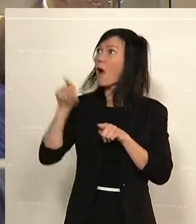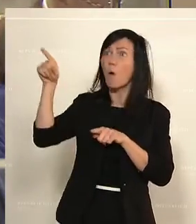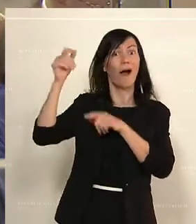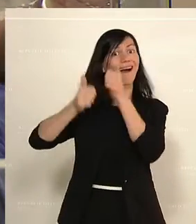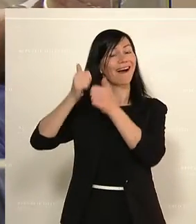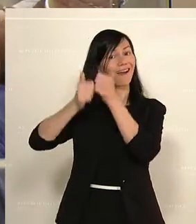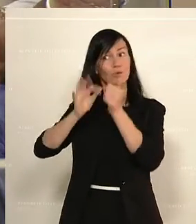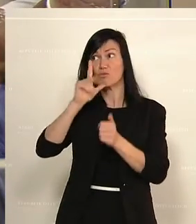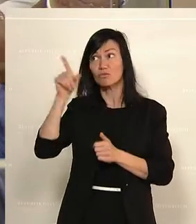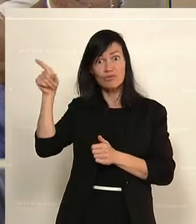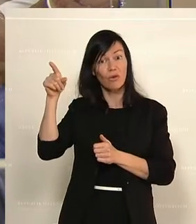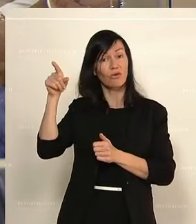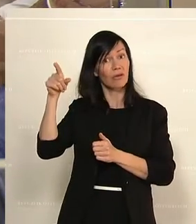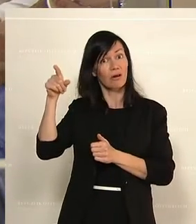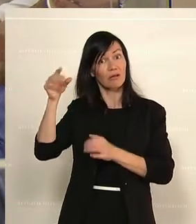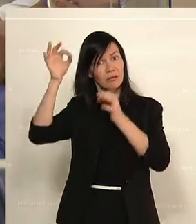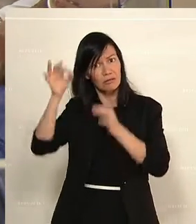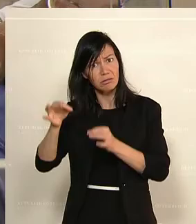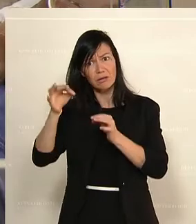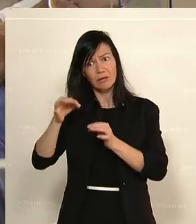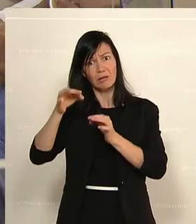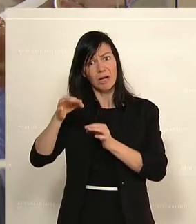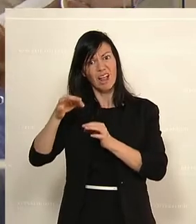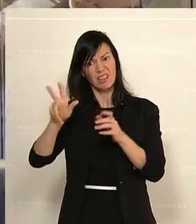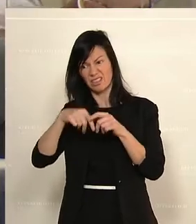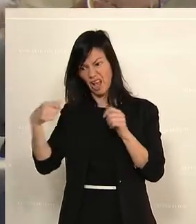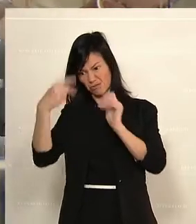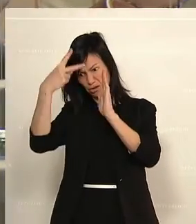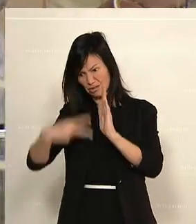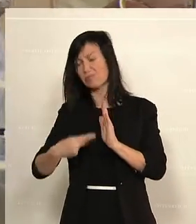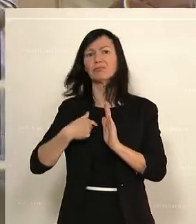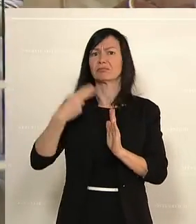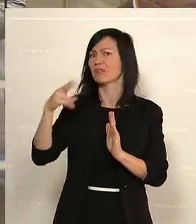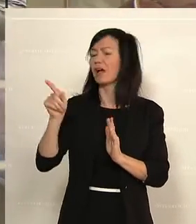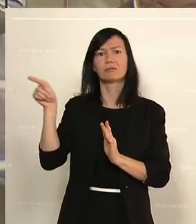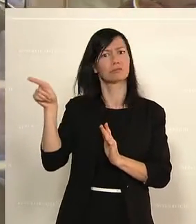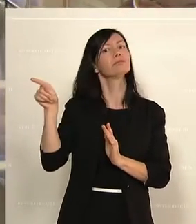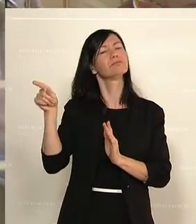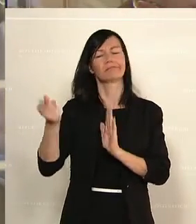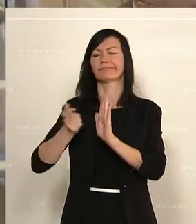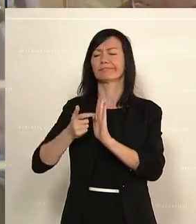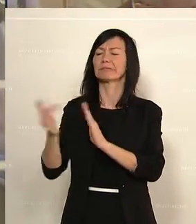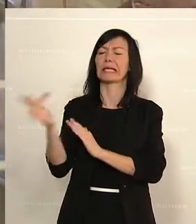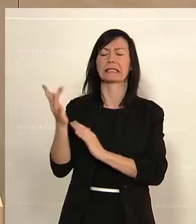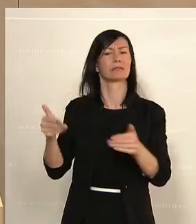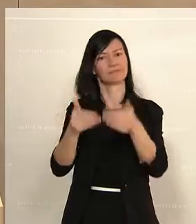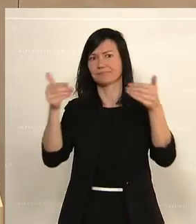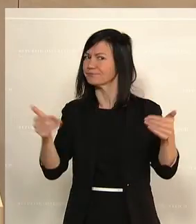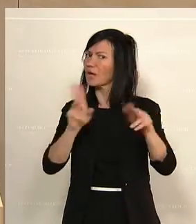nachvollziehbar, der sagt, das widerspricht ganz klar den Vorgaben durch das